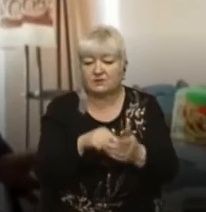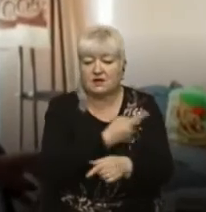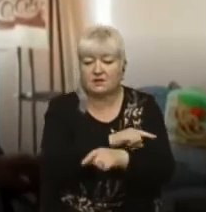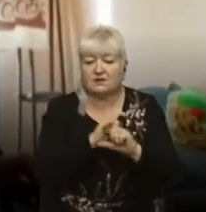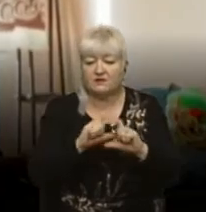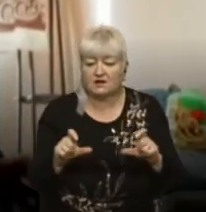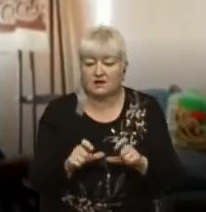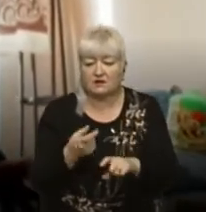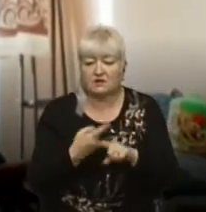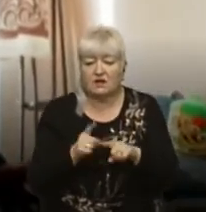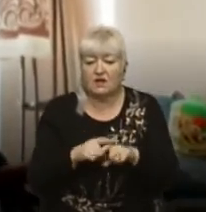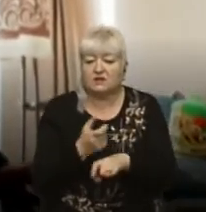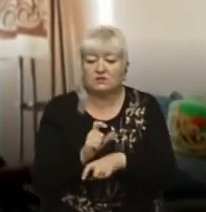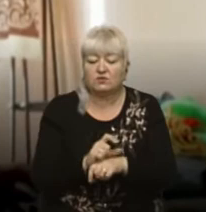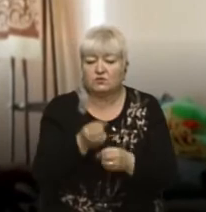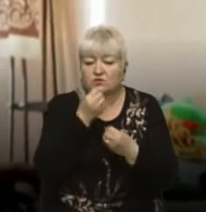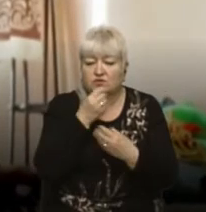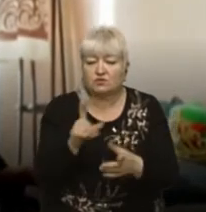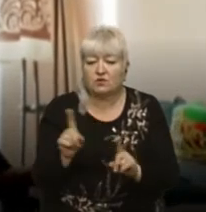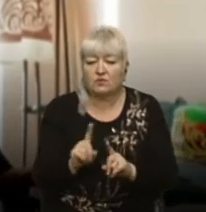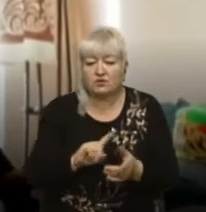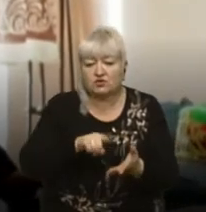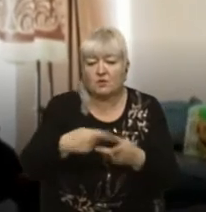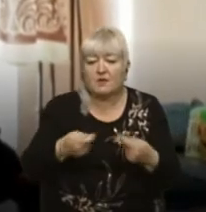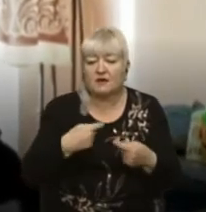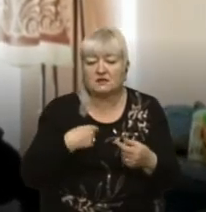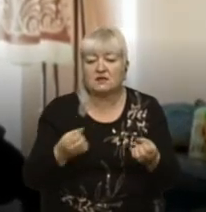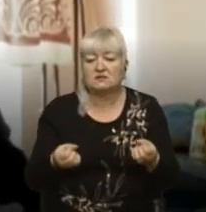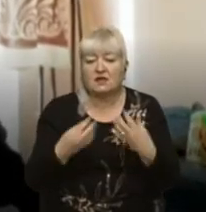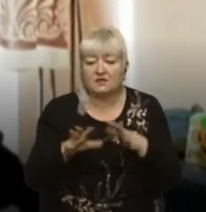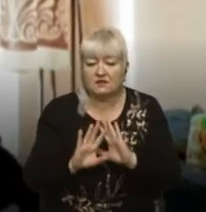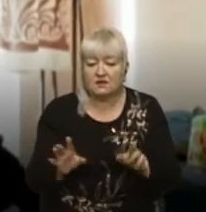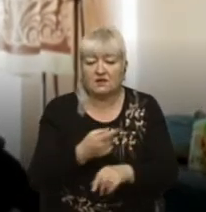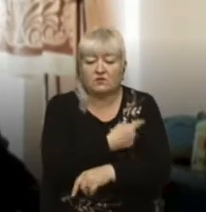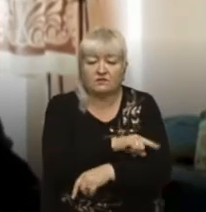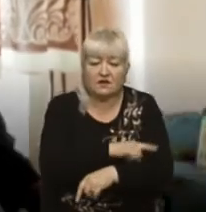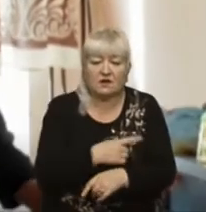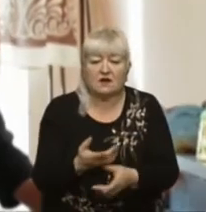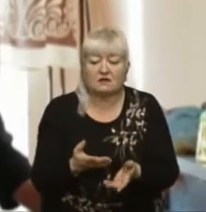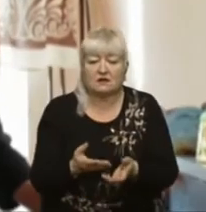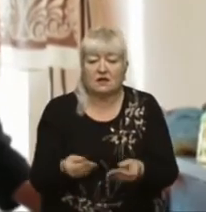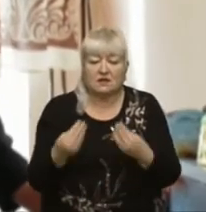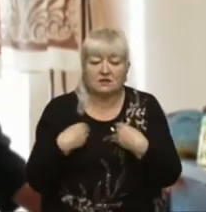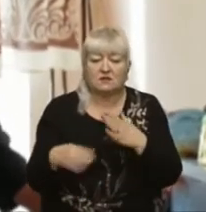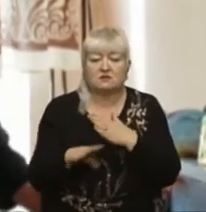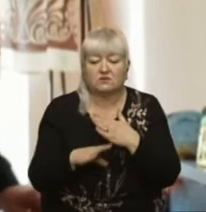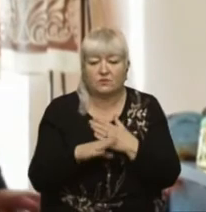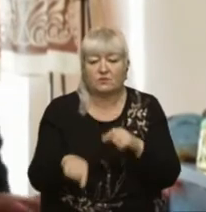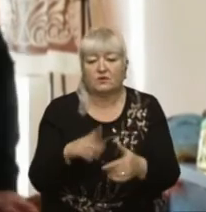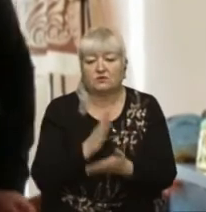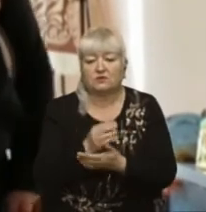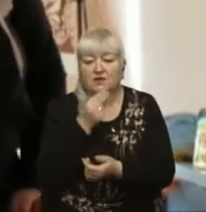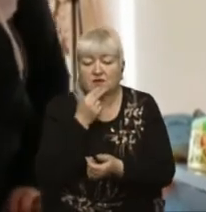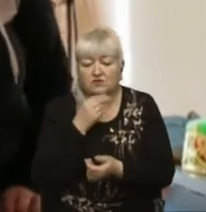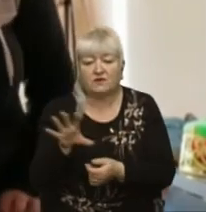Це дуже добре, що мер нас не кинув, тому що з лікарні в лікарню, і надається нам допомога туди, і харчування, все